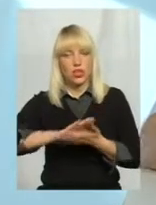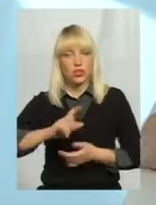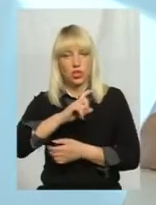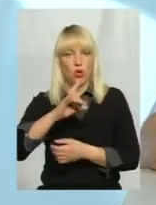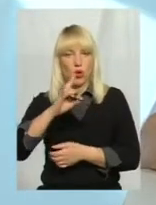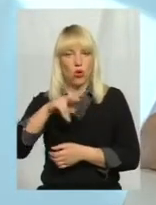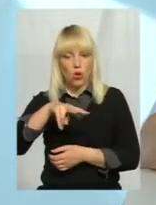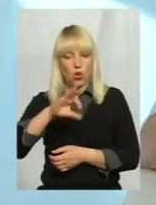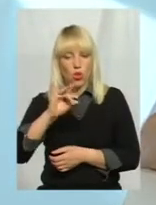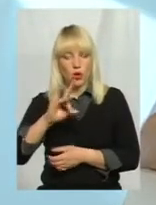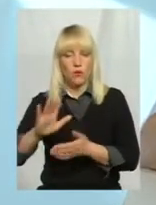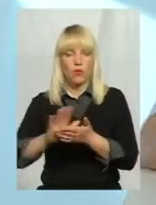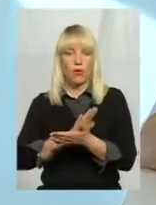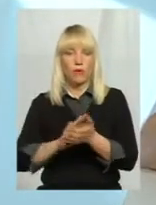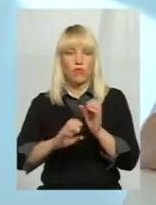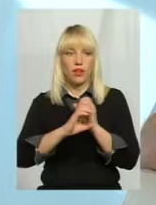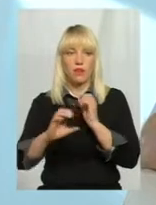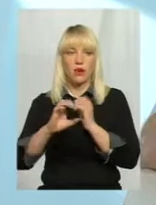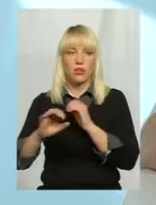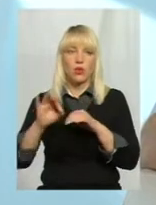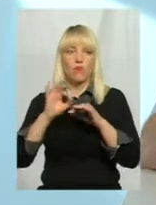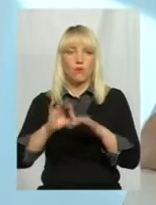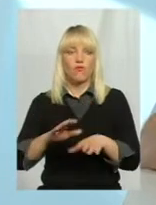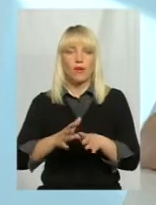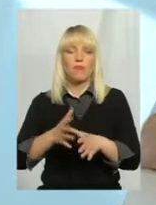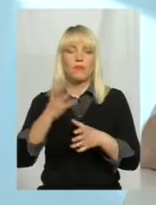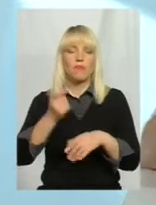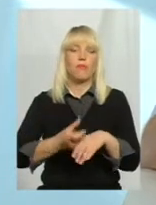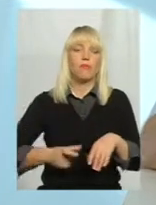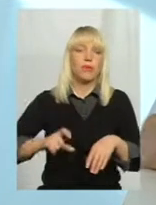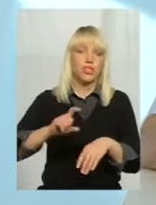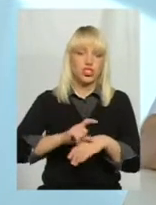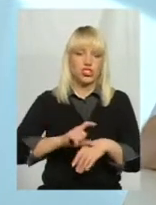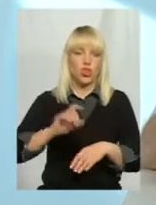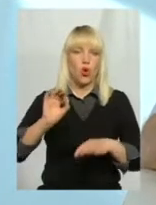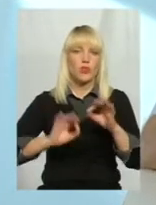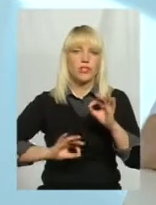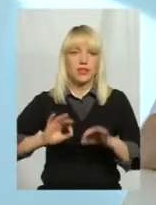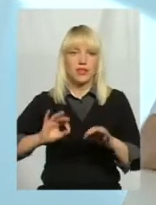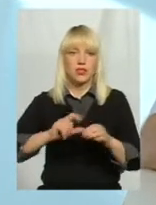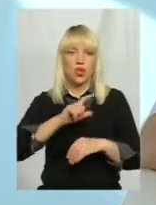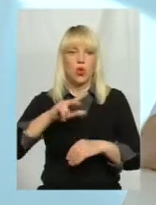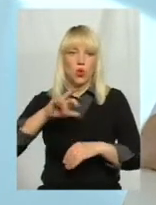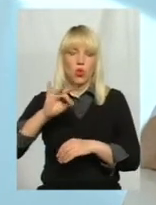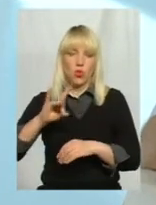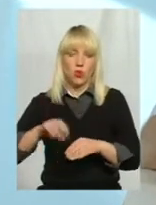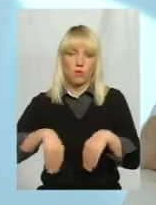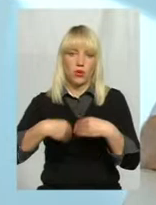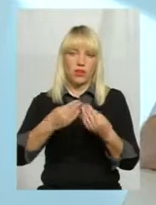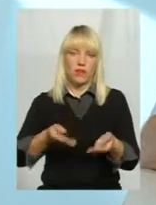промивка мереж проводилась з багато більшою концентрацією хлорактивної речовини, подавалося в мережі,